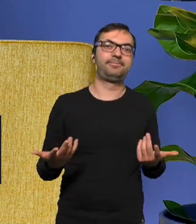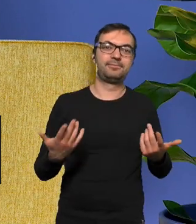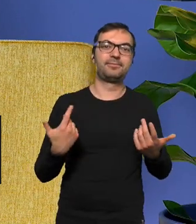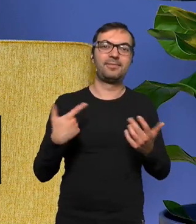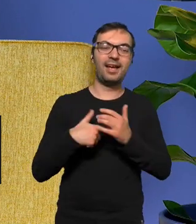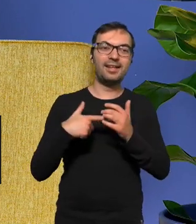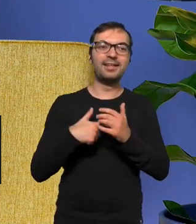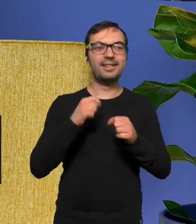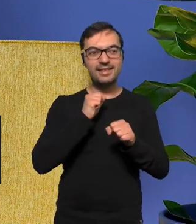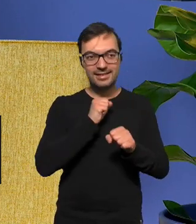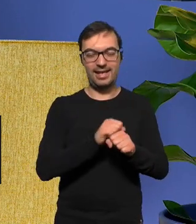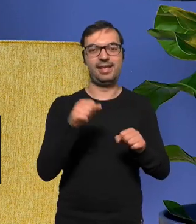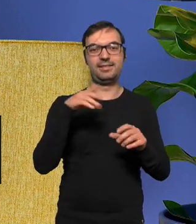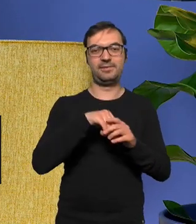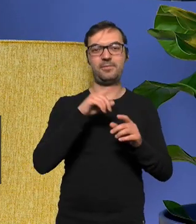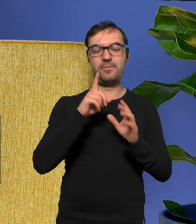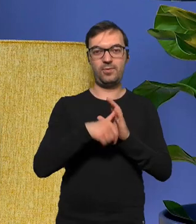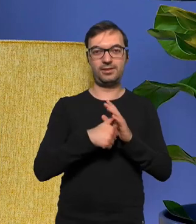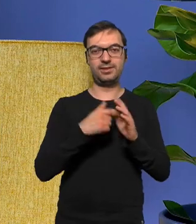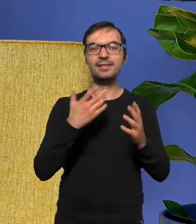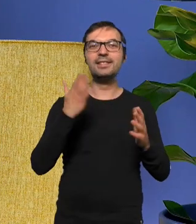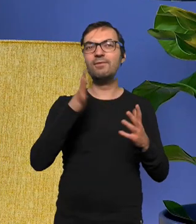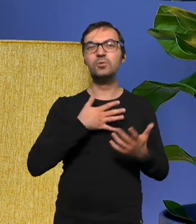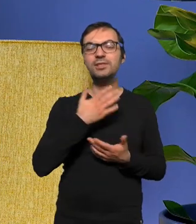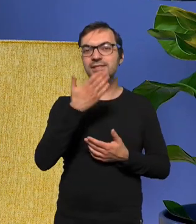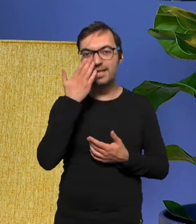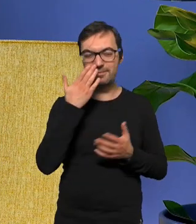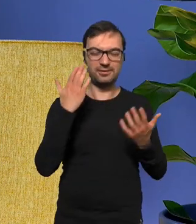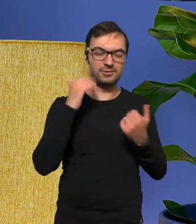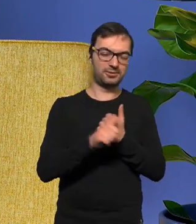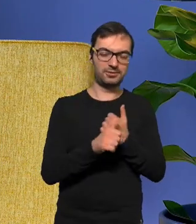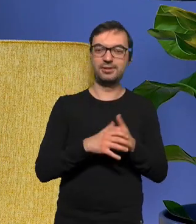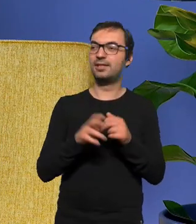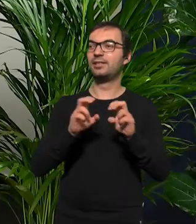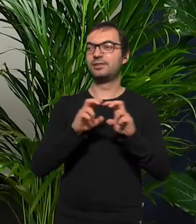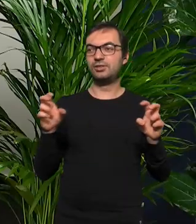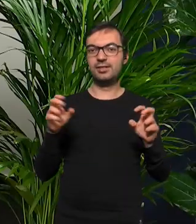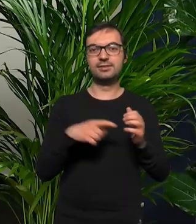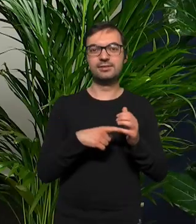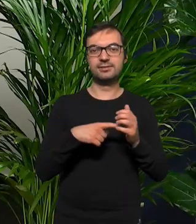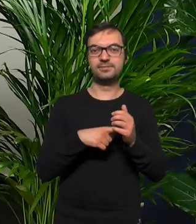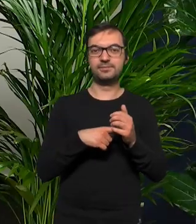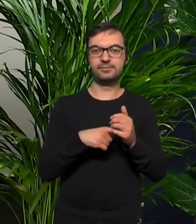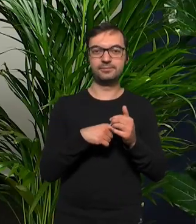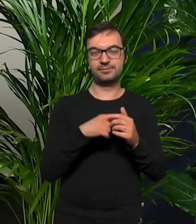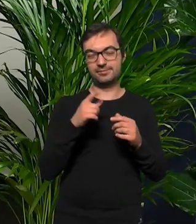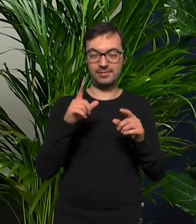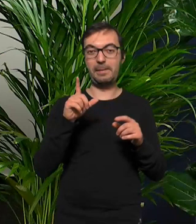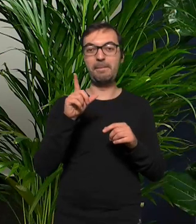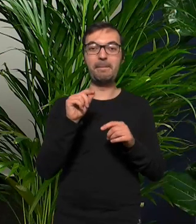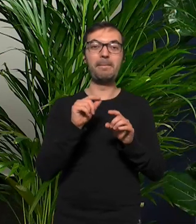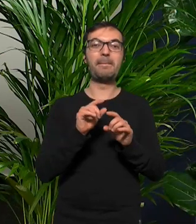ten ciężar jest wyczuwalny ten zapach, a w zasadzie no wiadomo ale ten czas, nie używając słowa na P